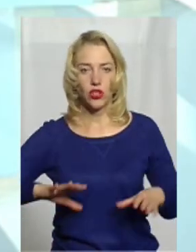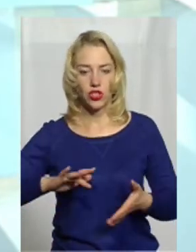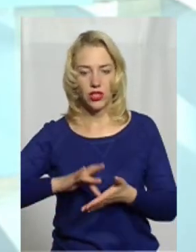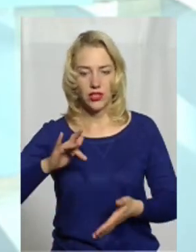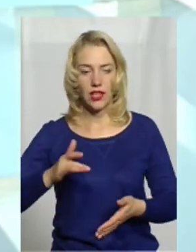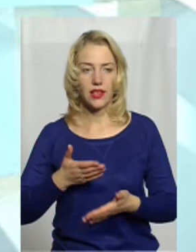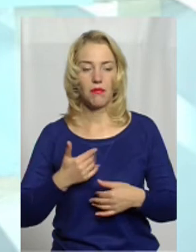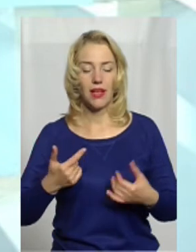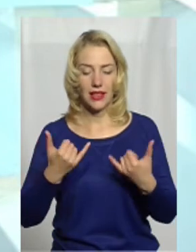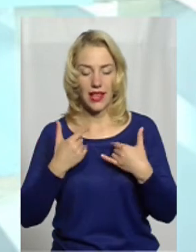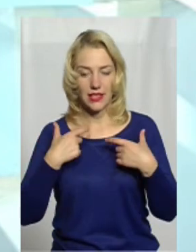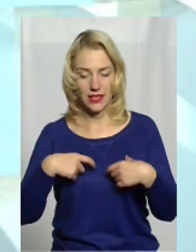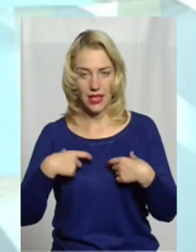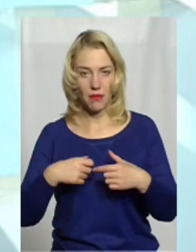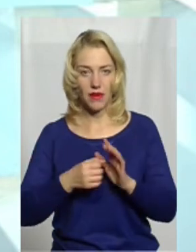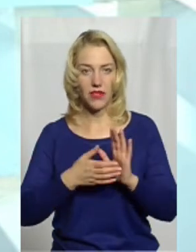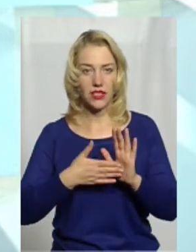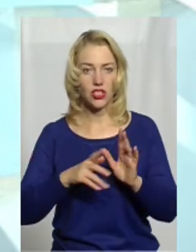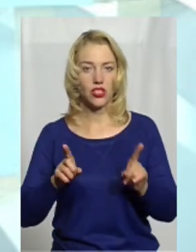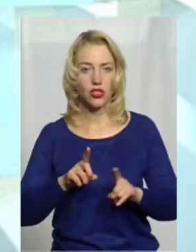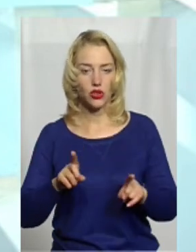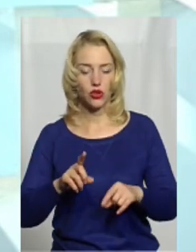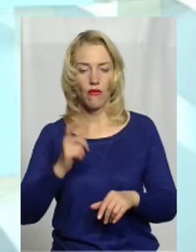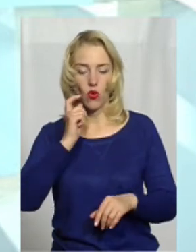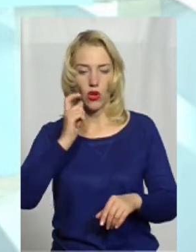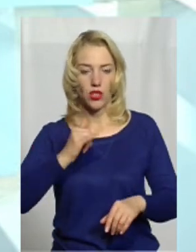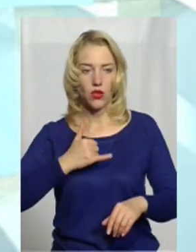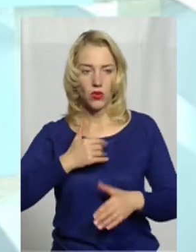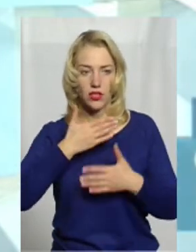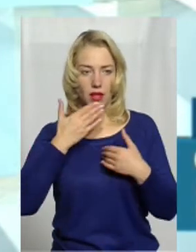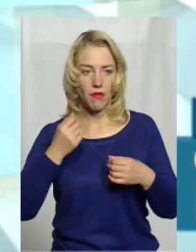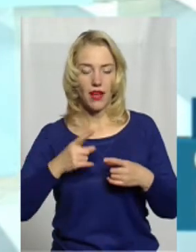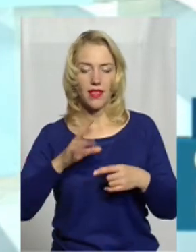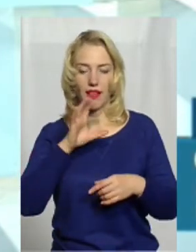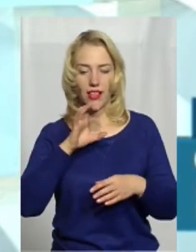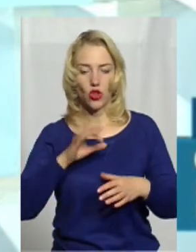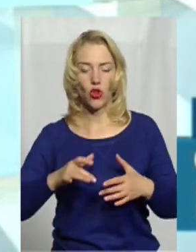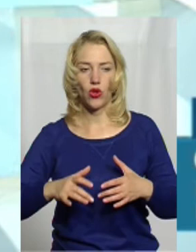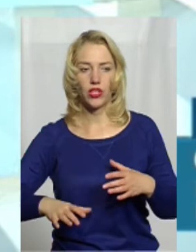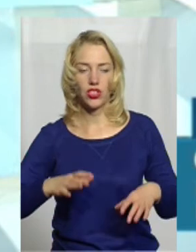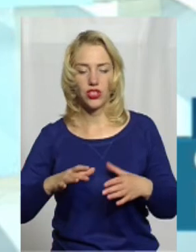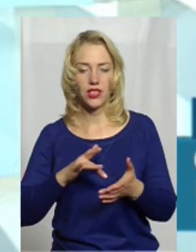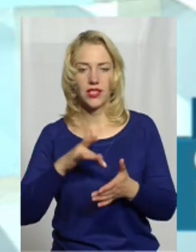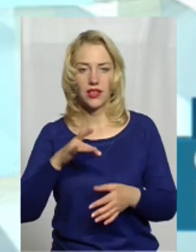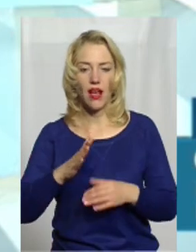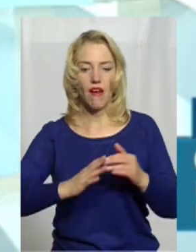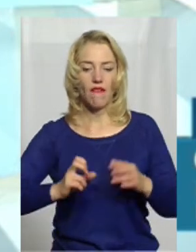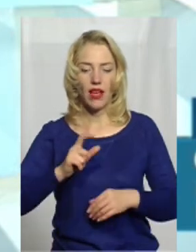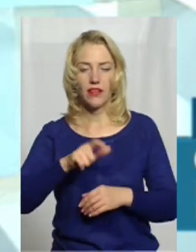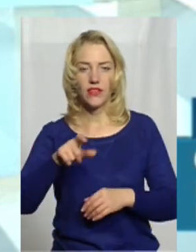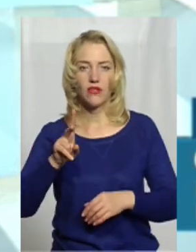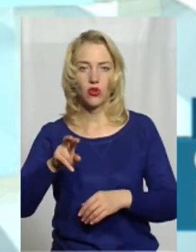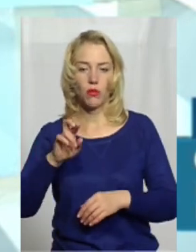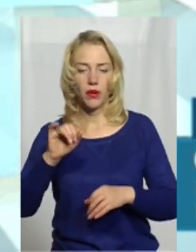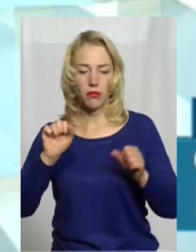ми для себе визначили, що в Україні у нас немає на кінологічних центрах фахівців, які змогли